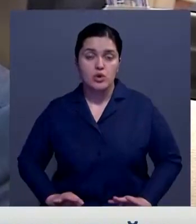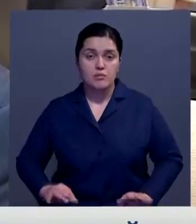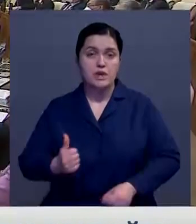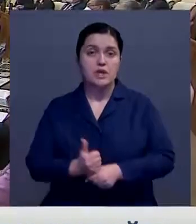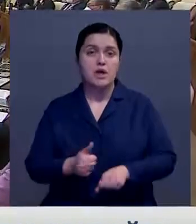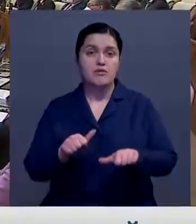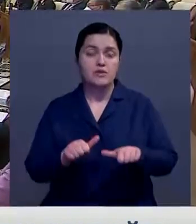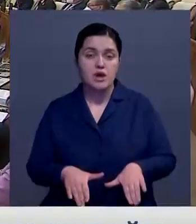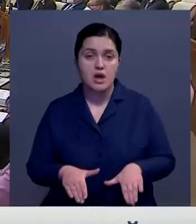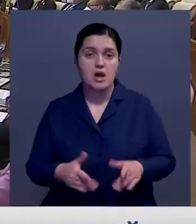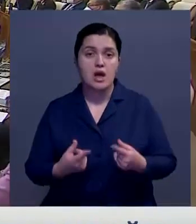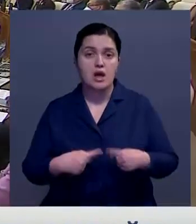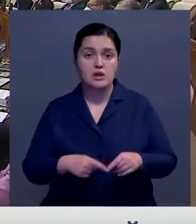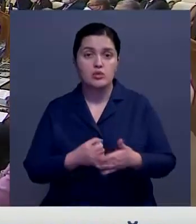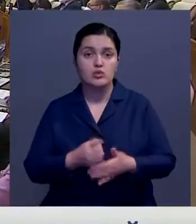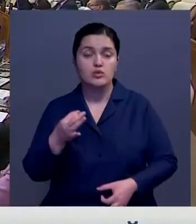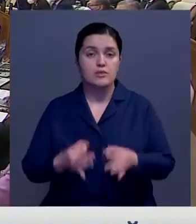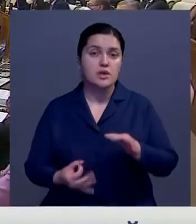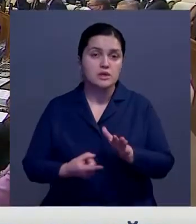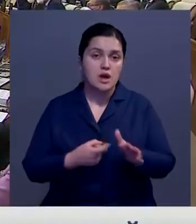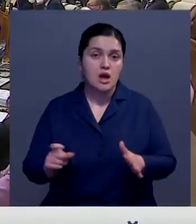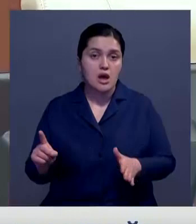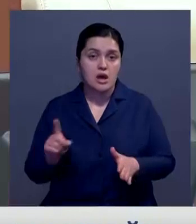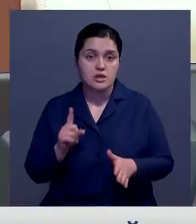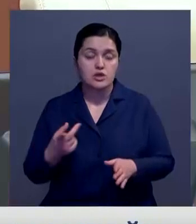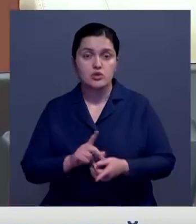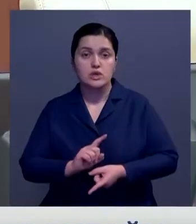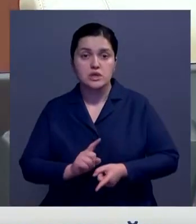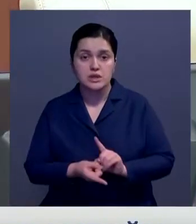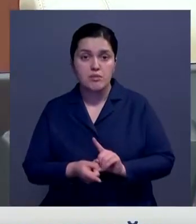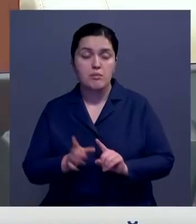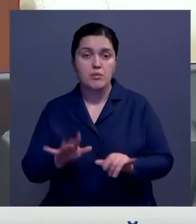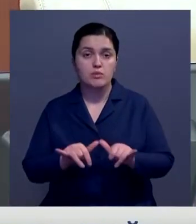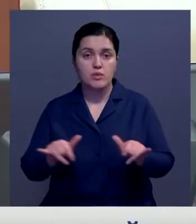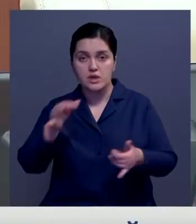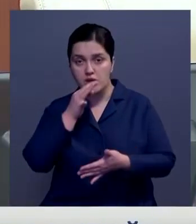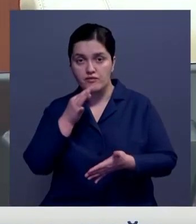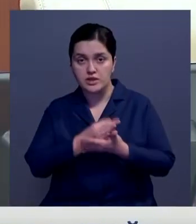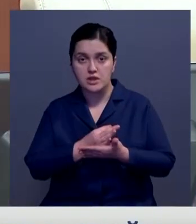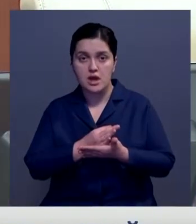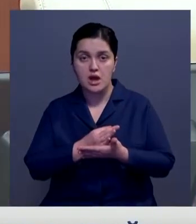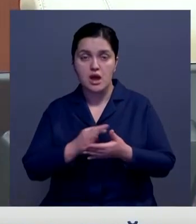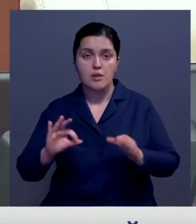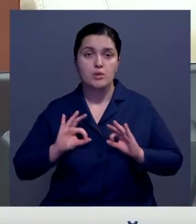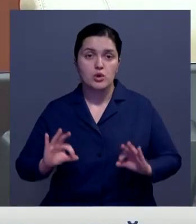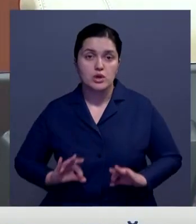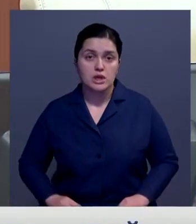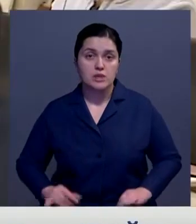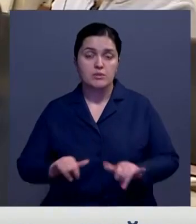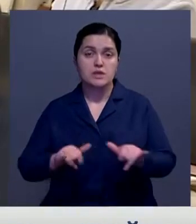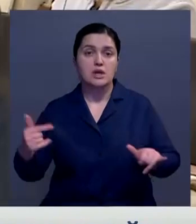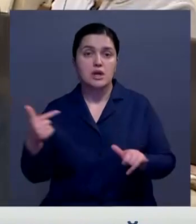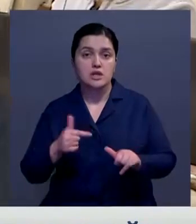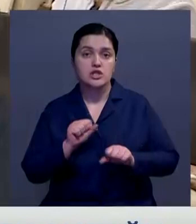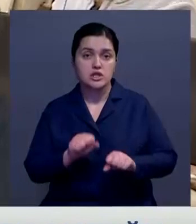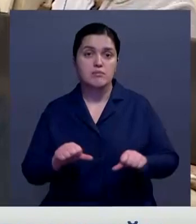прокурором ключевых решений органов до судебного расследования. Ожидается, что принятые изменения повысят ответственность прокурора и